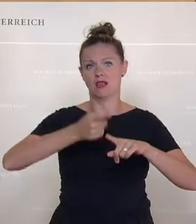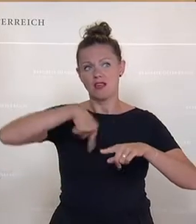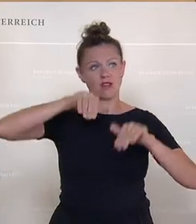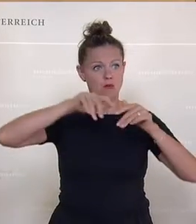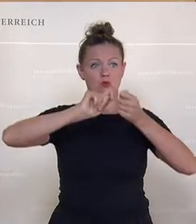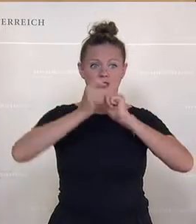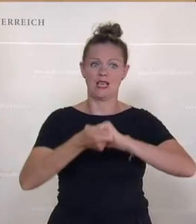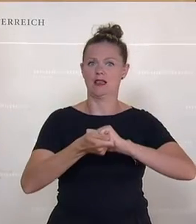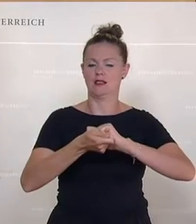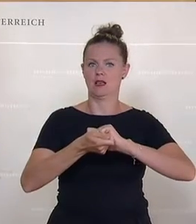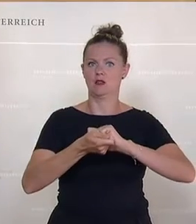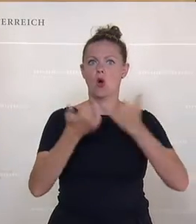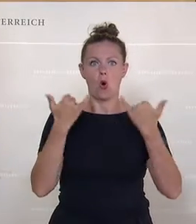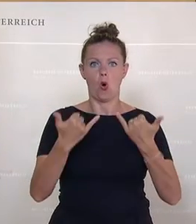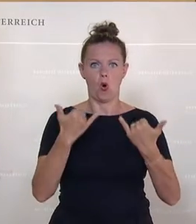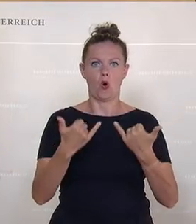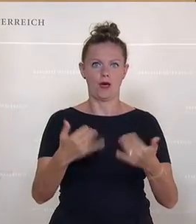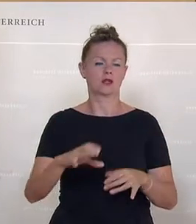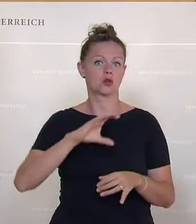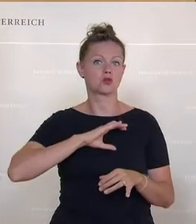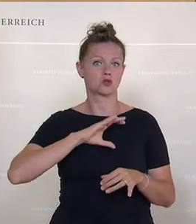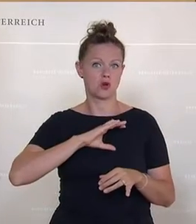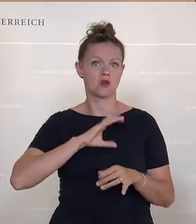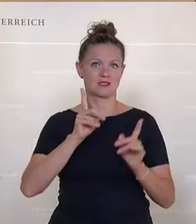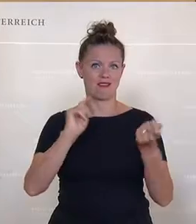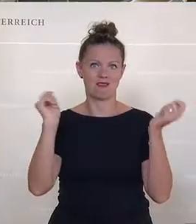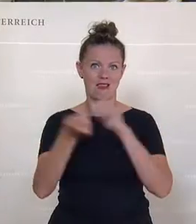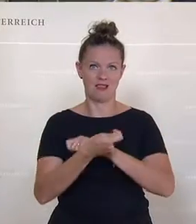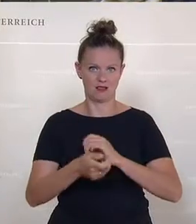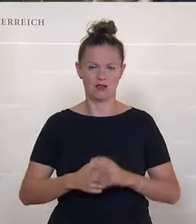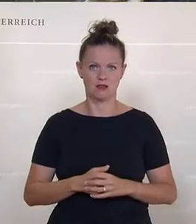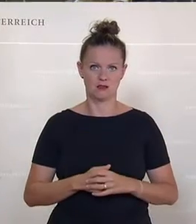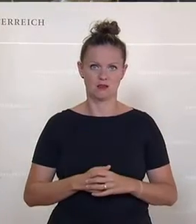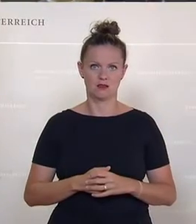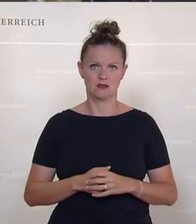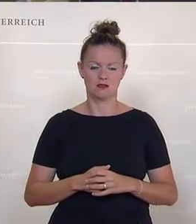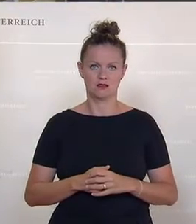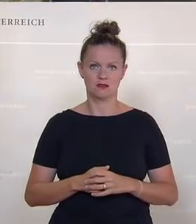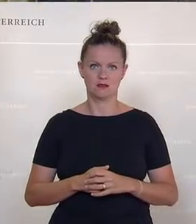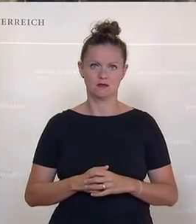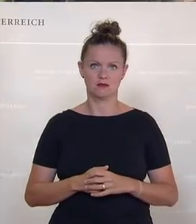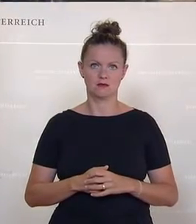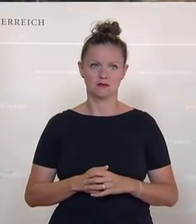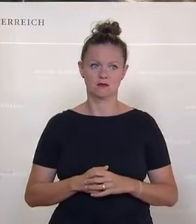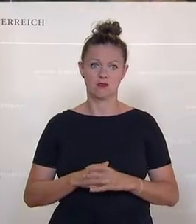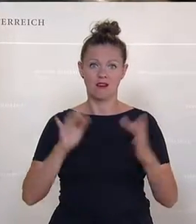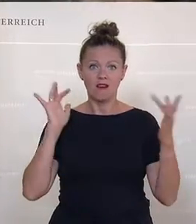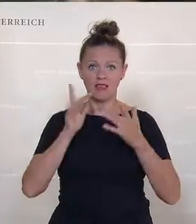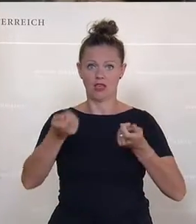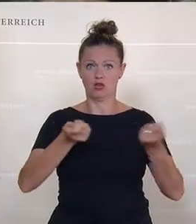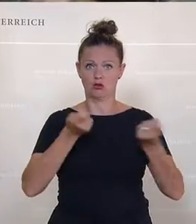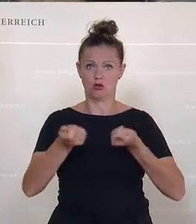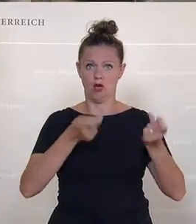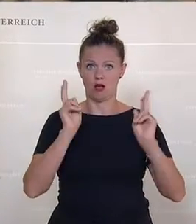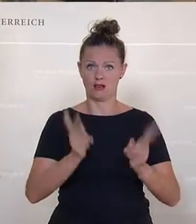was ändern. Und da haben Sie heute die Chance, hier entscheiden, gegenzulenken, indem